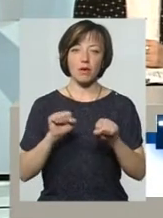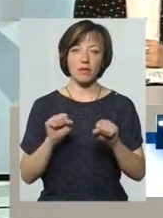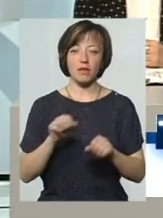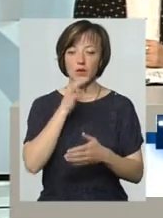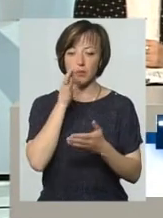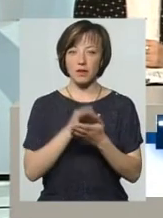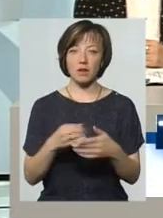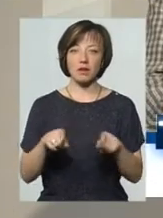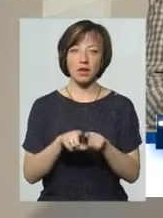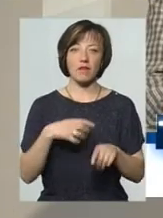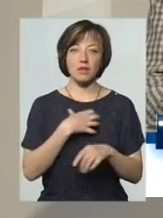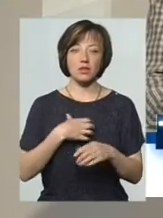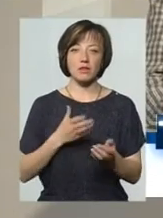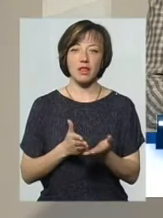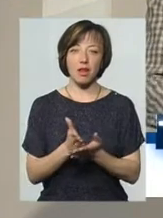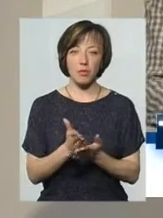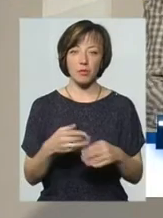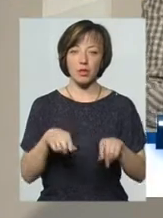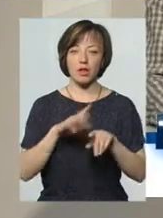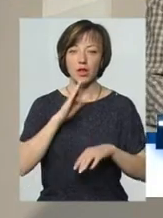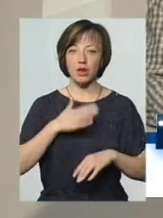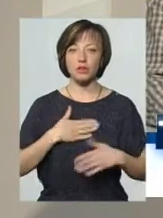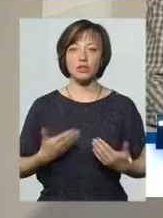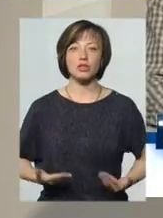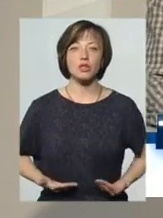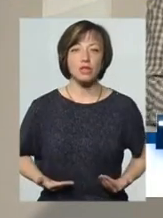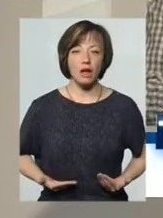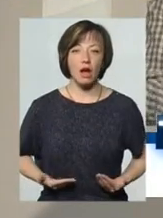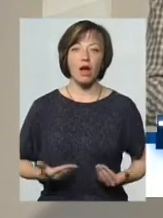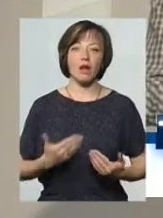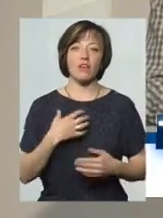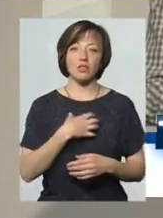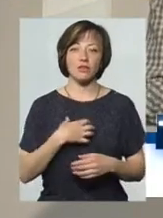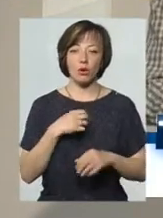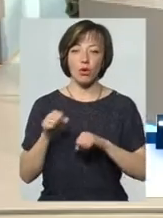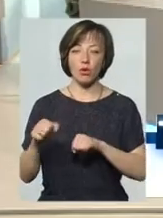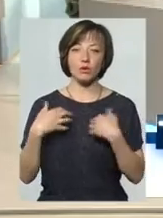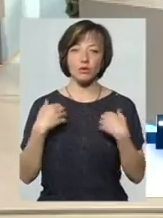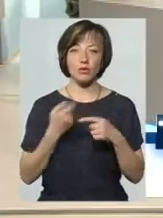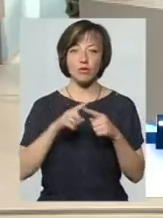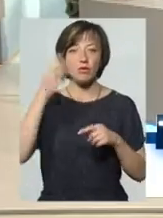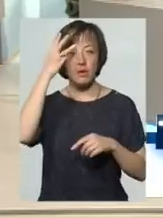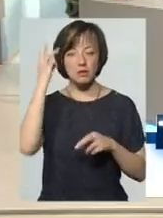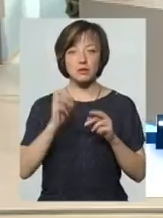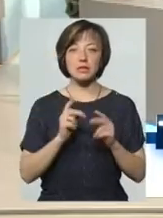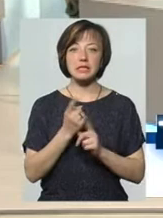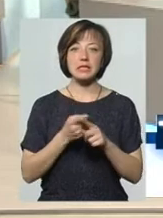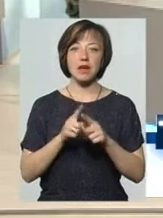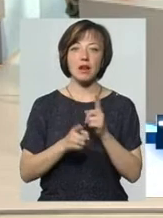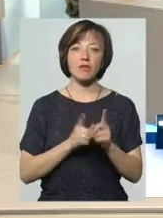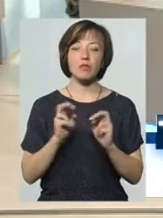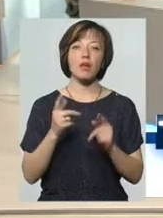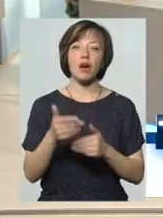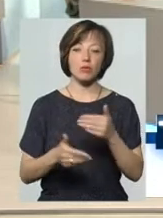напрямок нашого життя, мабуть, найважливіше, охорона здоров'я, то в Хмельницькому ця реформа як просувається? Вона взагалі